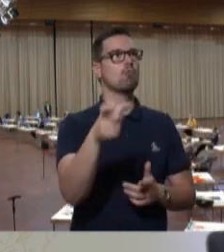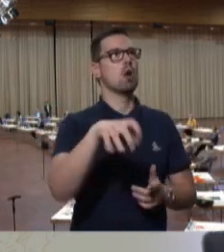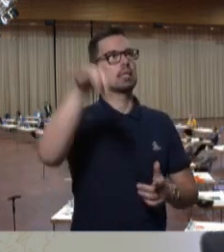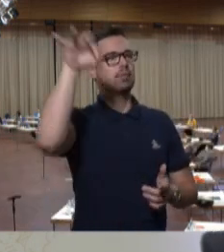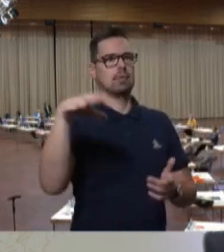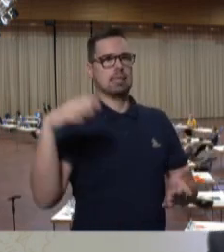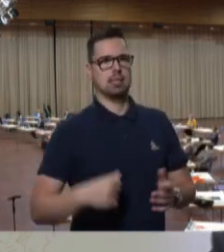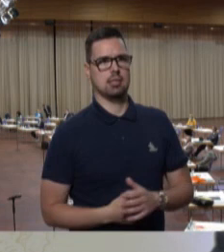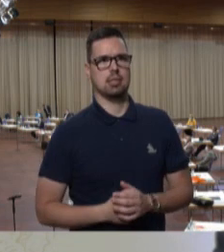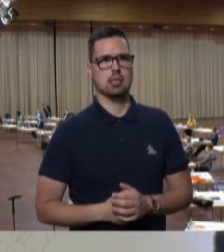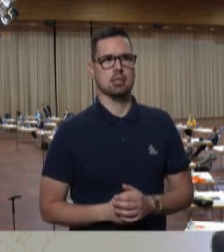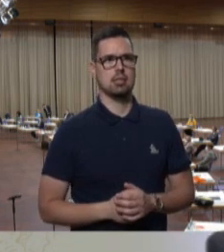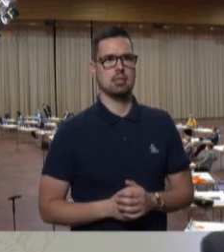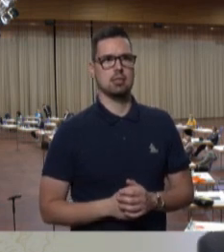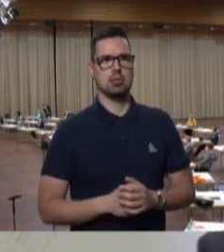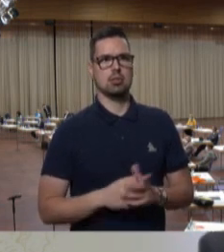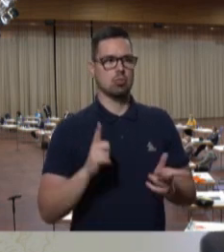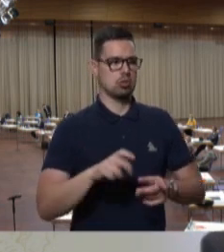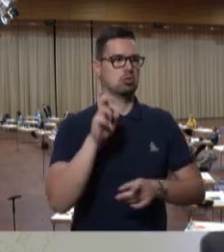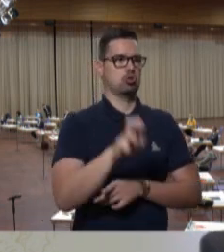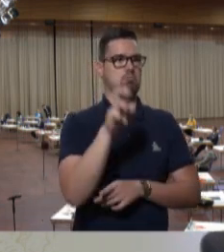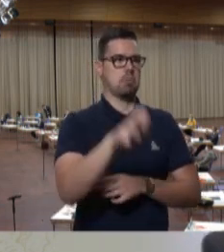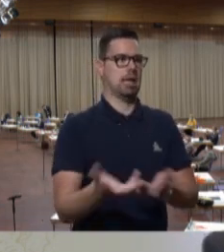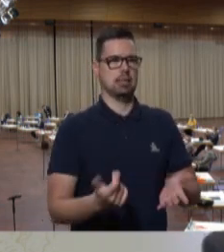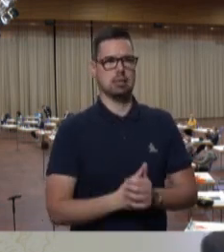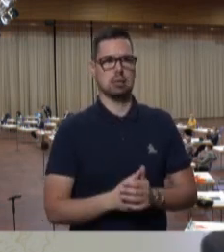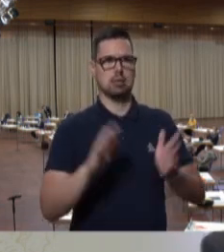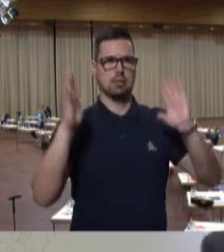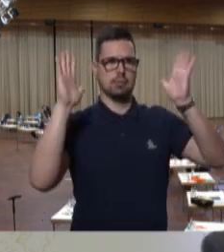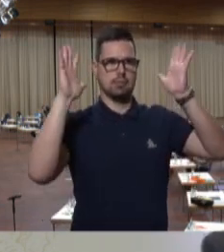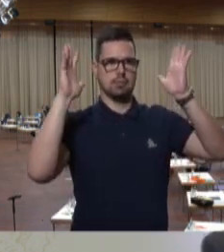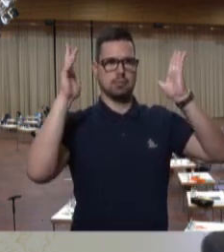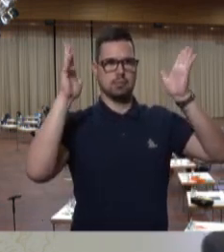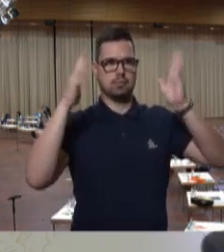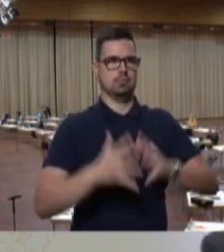Stöckchen sollten wir nicht springen, indem wir solche Kunstkonstruktionen aufwerten.